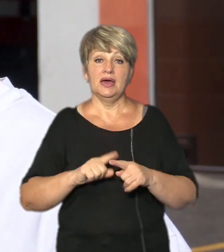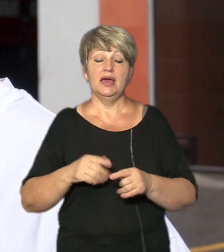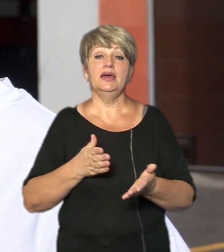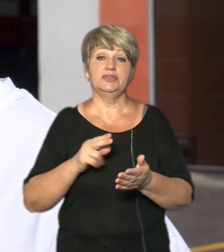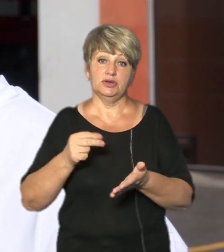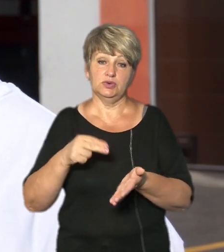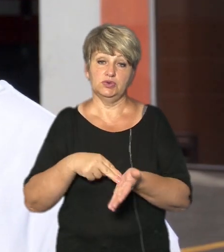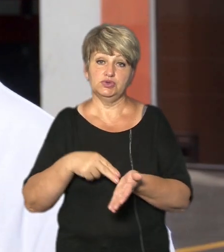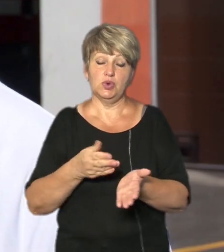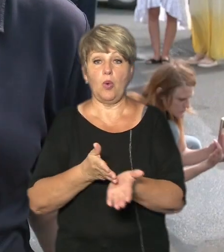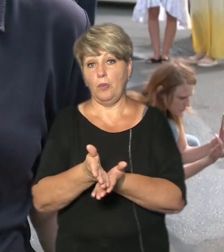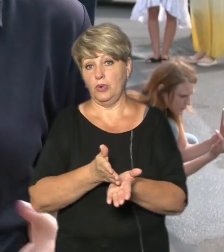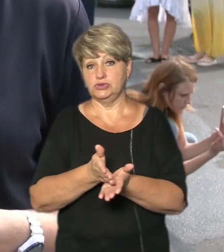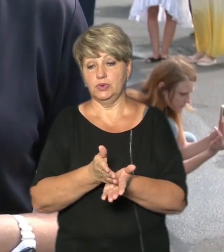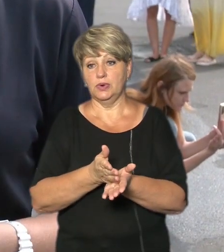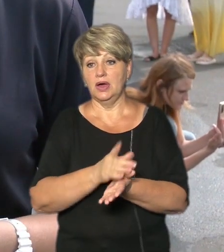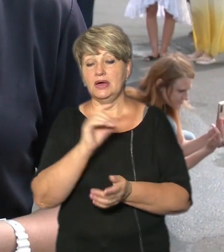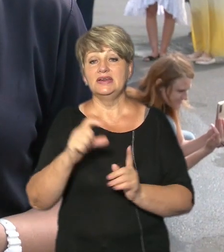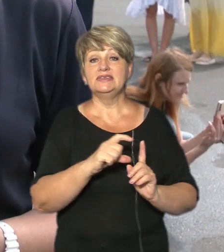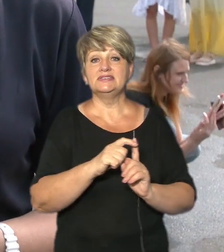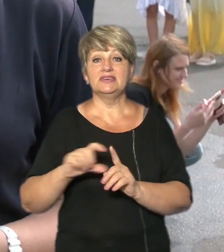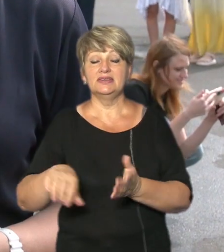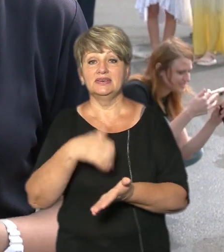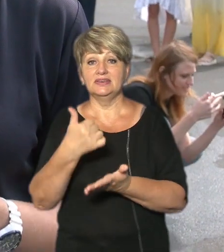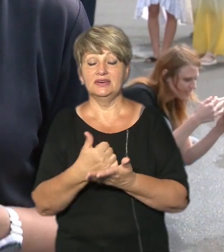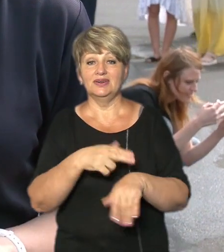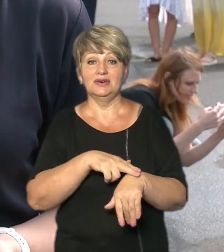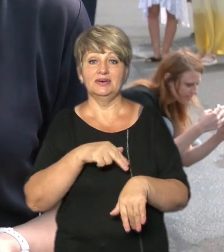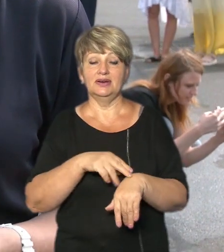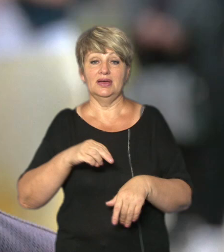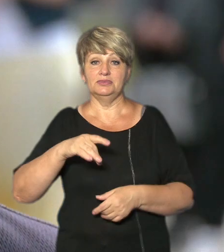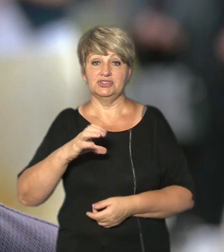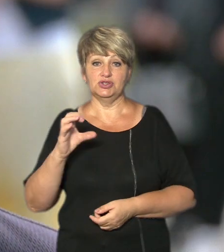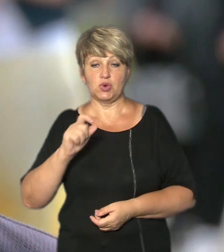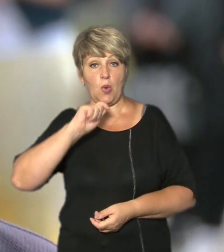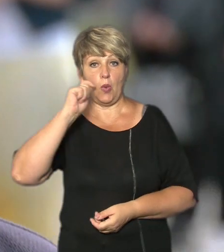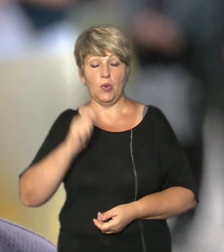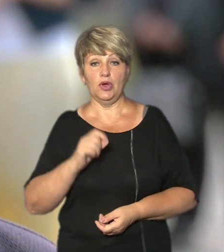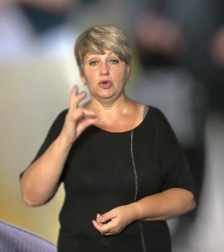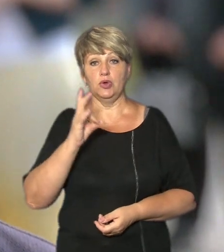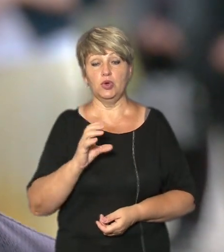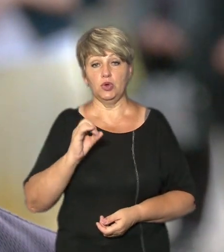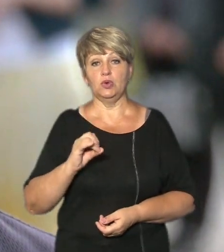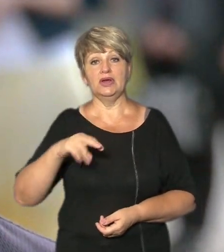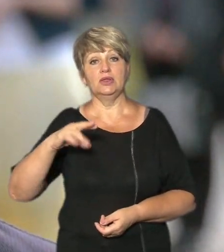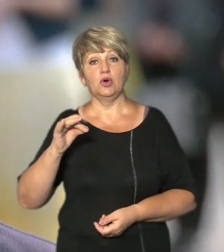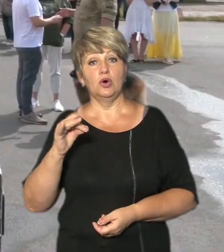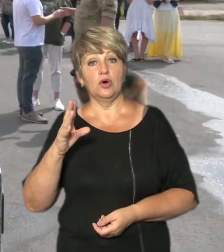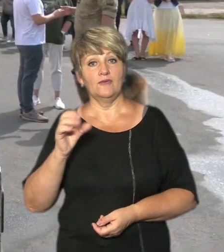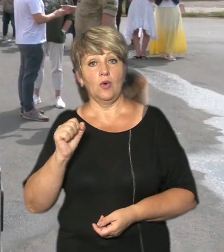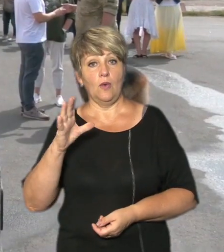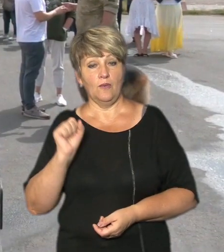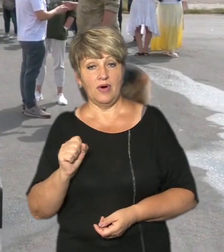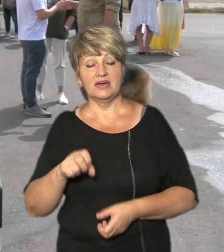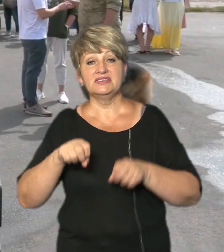звичайного листа по Україні Зі слів речниці головного управління держслужби з надзвичайних ситуацій області Юлії Норовкової Спецзасоби для